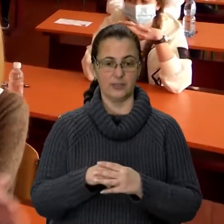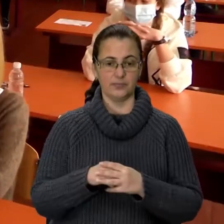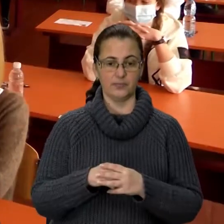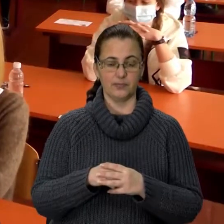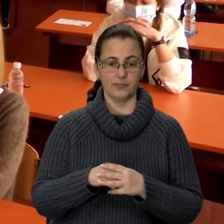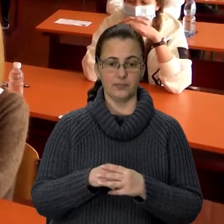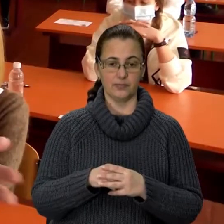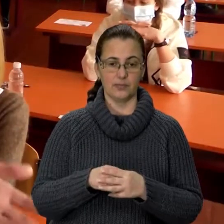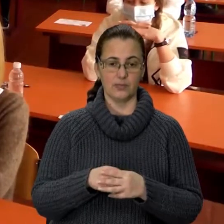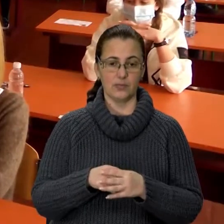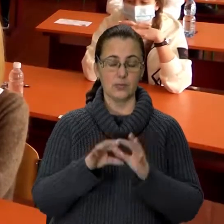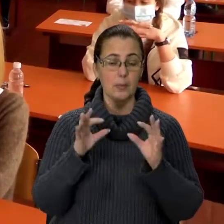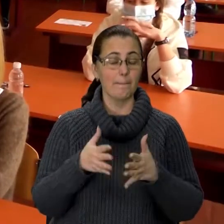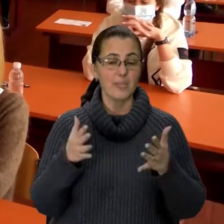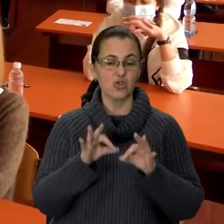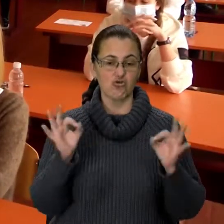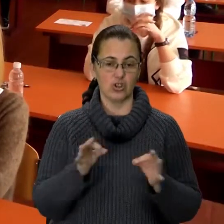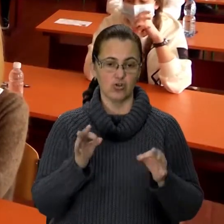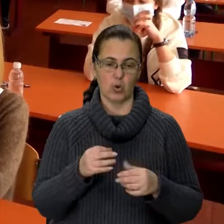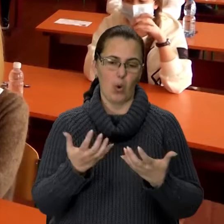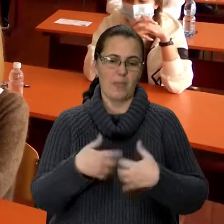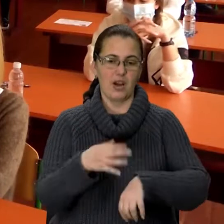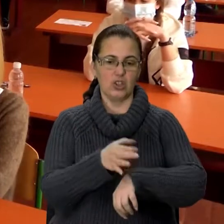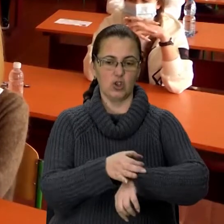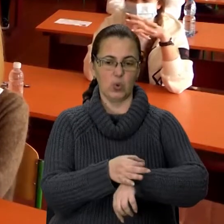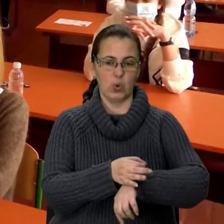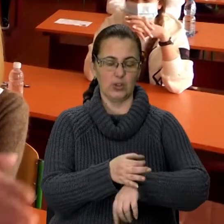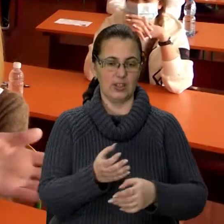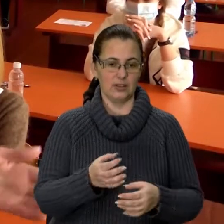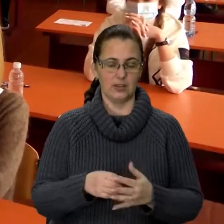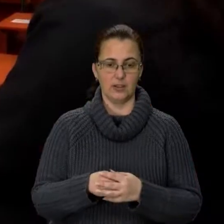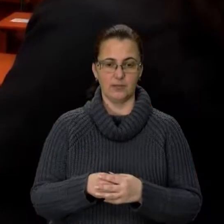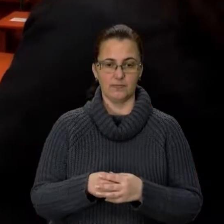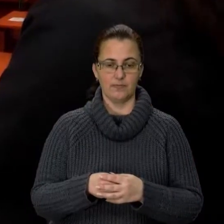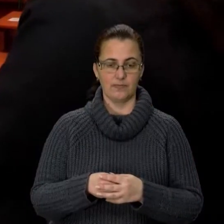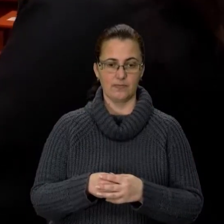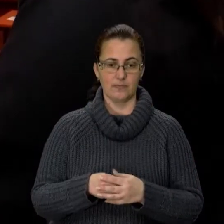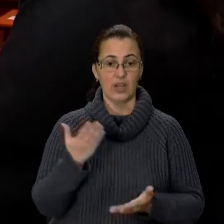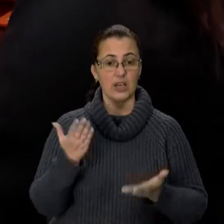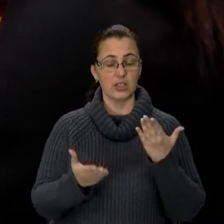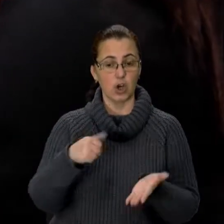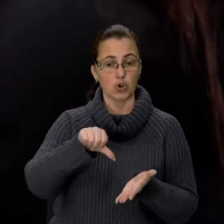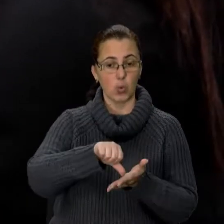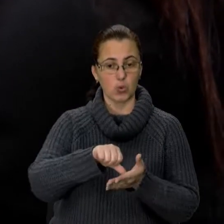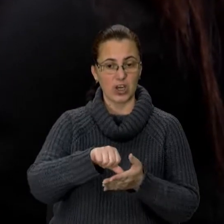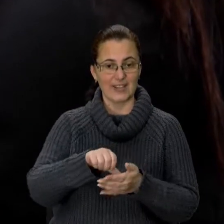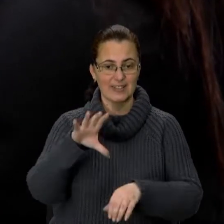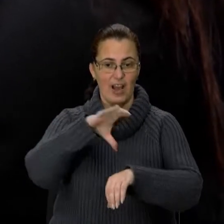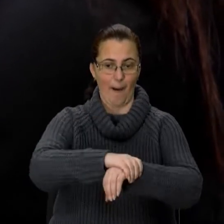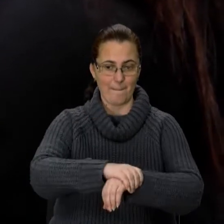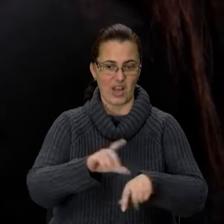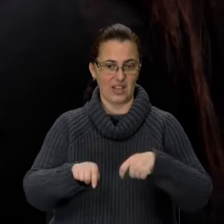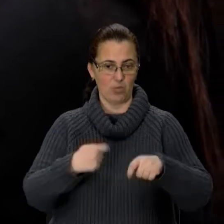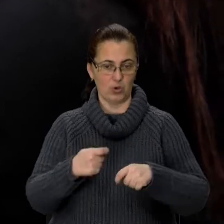нічого немає. Більше нічого, ну, механічні годиники ще є на руках, більше нічого їм такого не дозволяється. Якщо ж учасника піймають на порушенні,